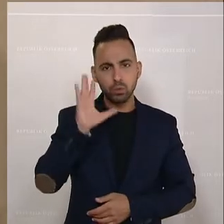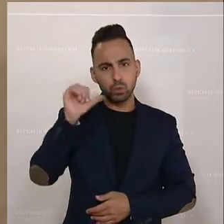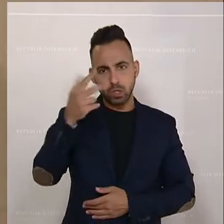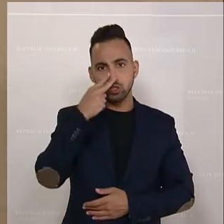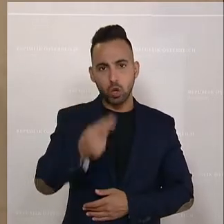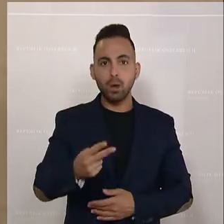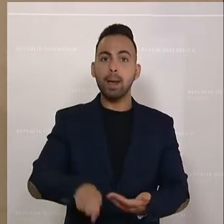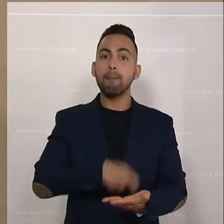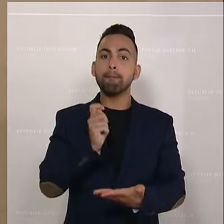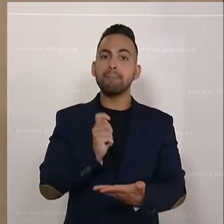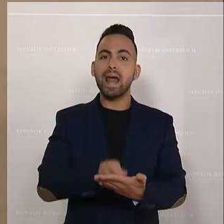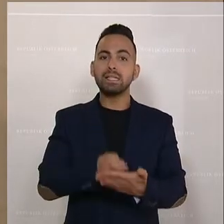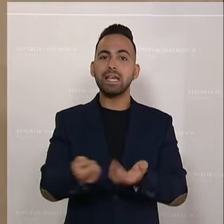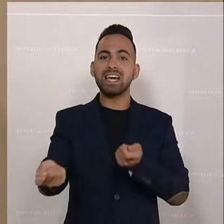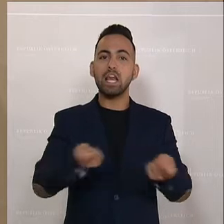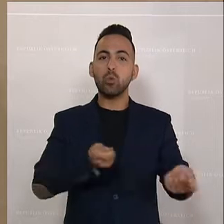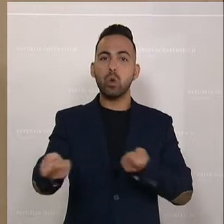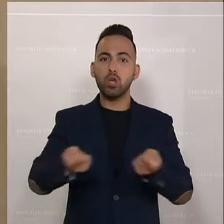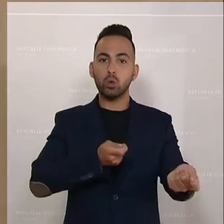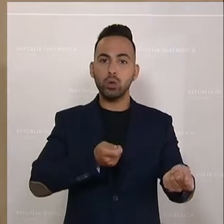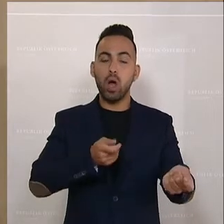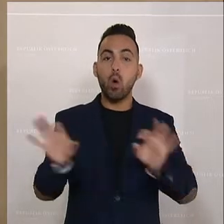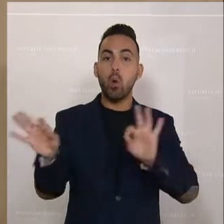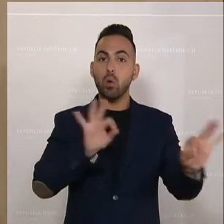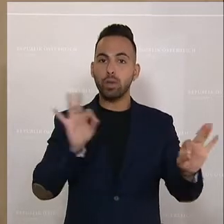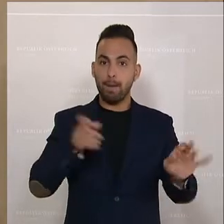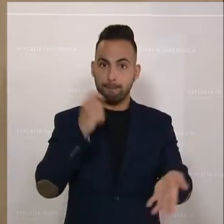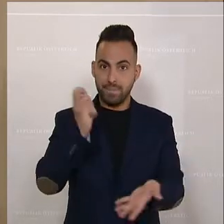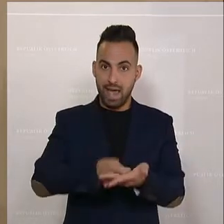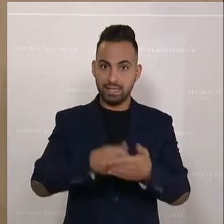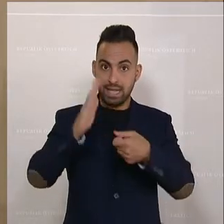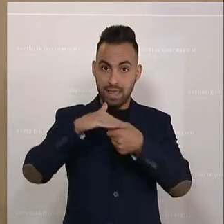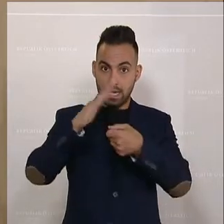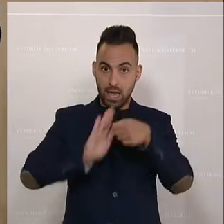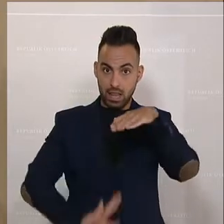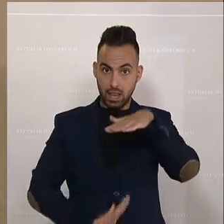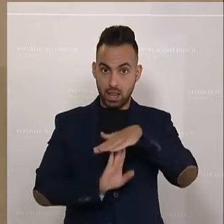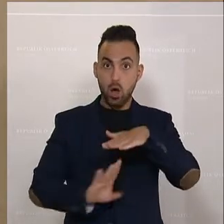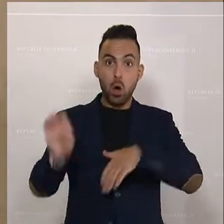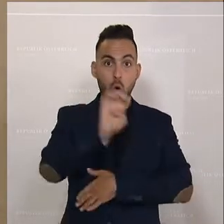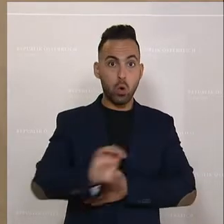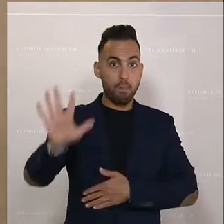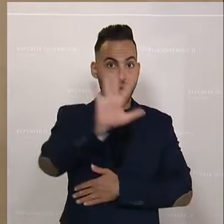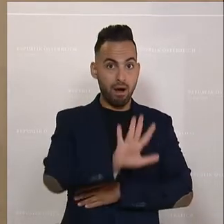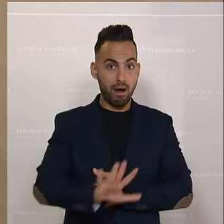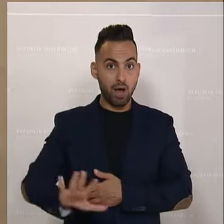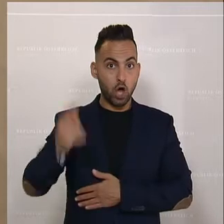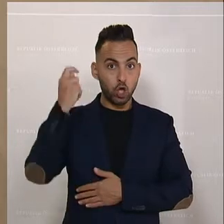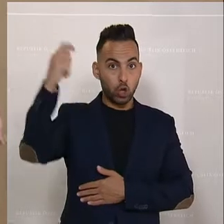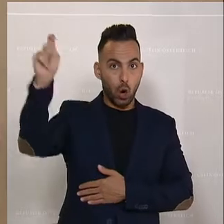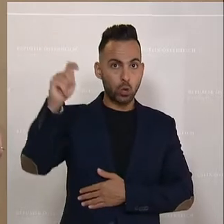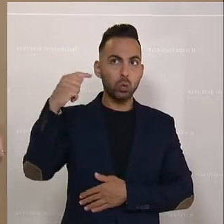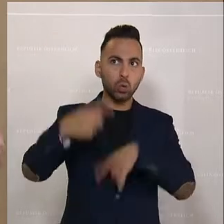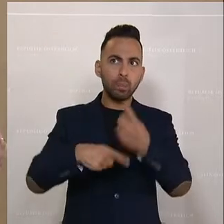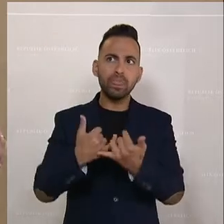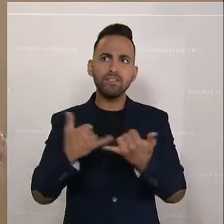wie denn die Preisregulierungen und diese Preisdeckel, die wir in Europa bislang erleben, im Rahmen der Teuerungswelle, wie denn